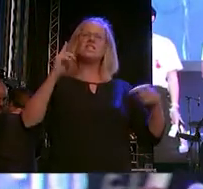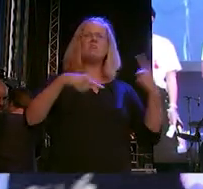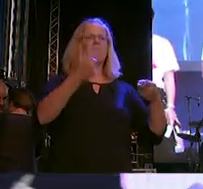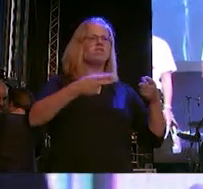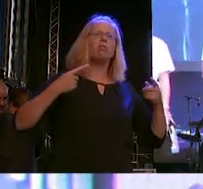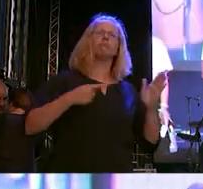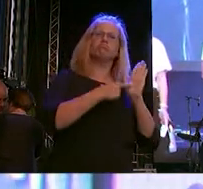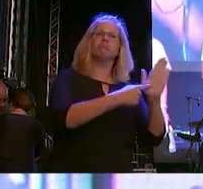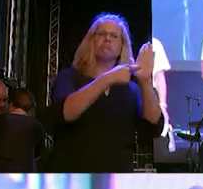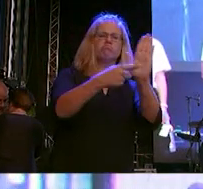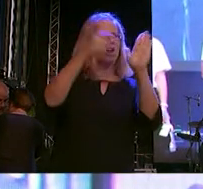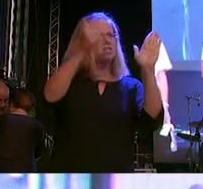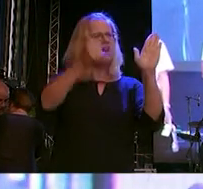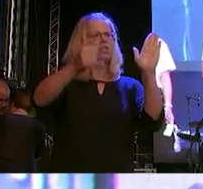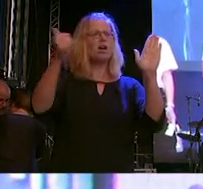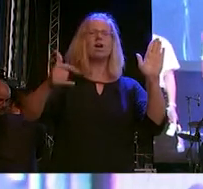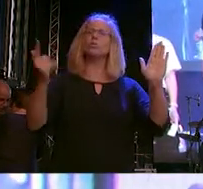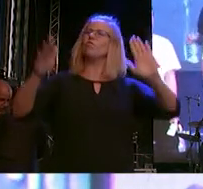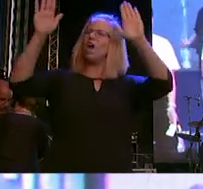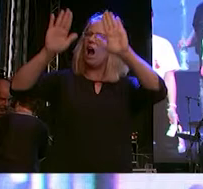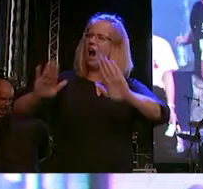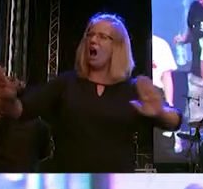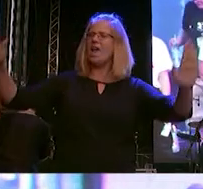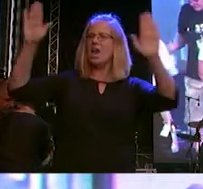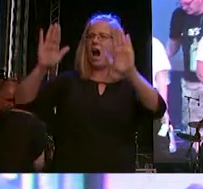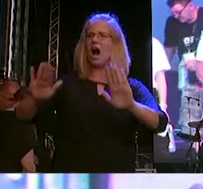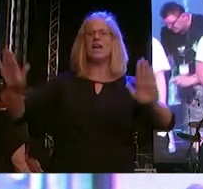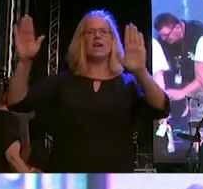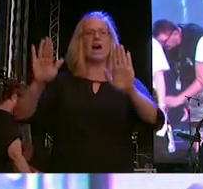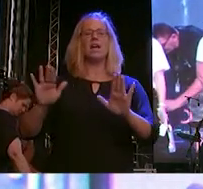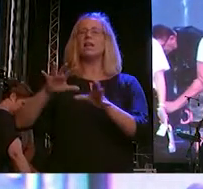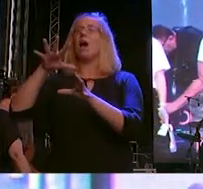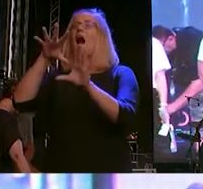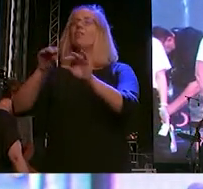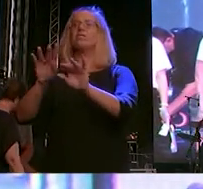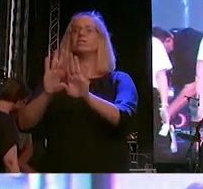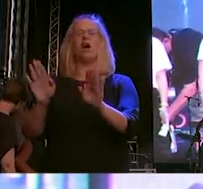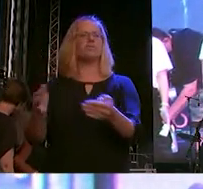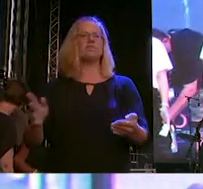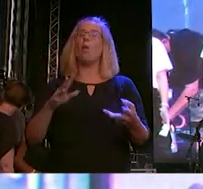hertragen. Dabei ist die einzige Tradition in der Kunst stets ihre Veränderung.